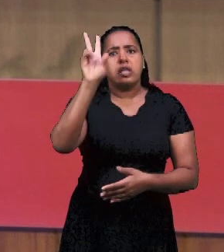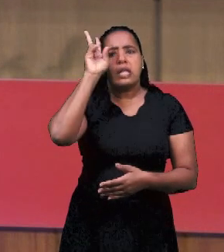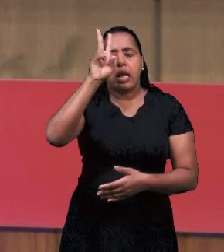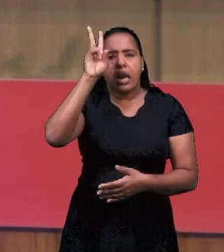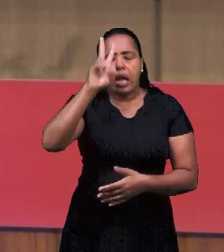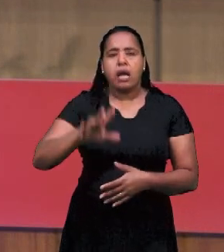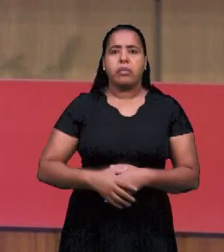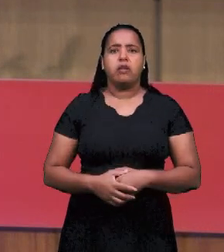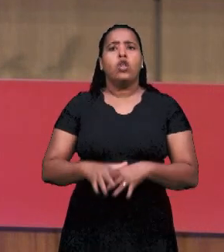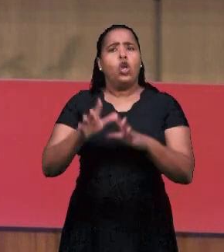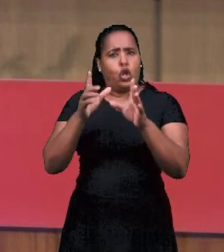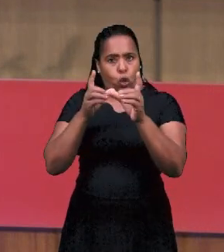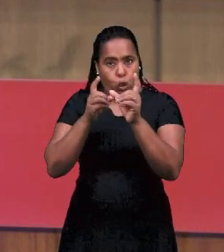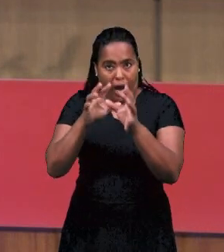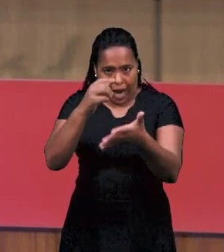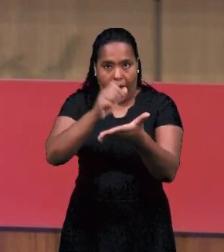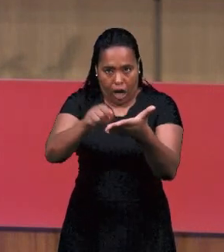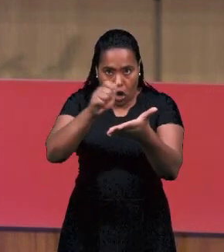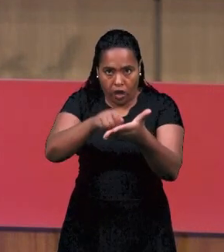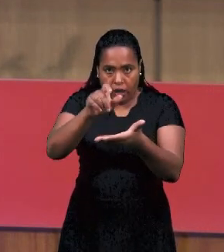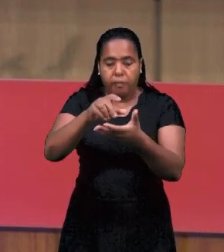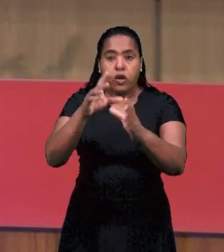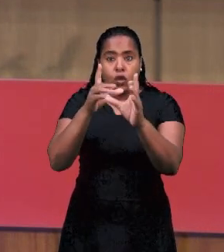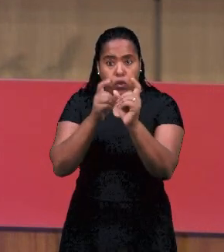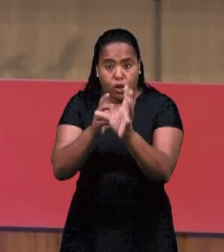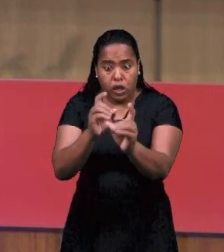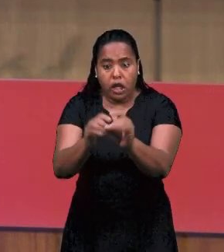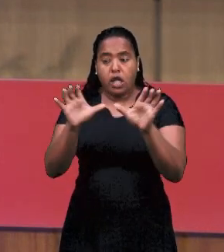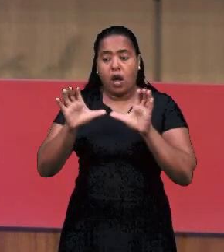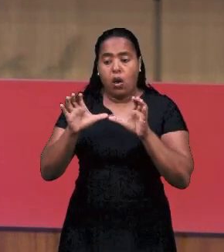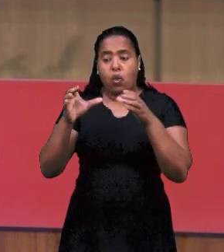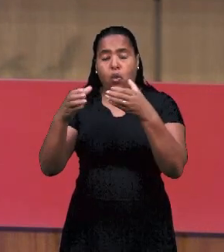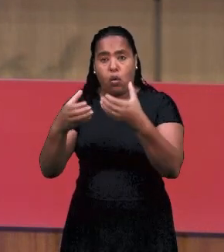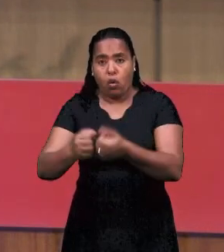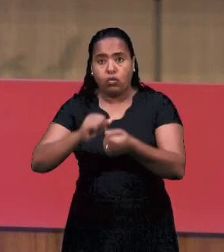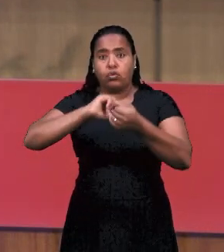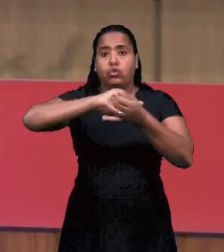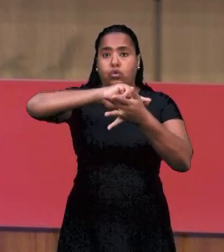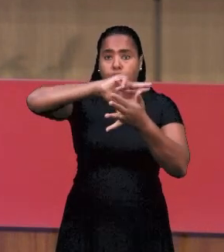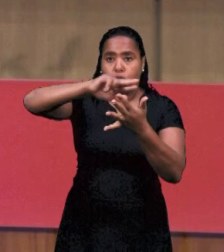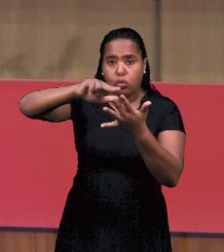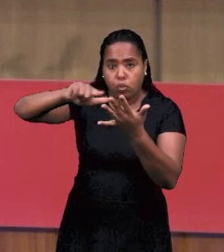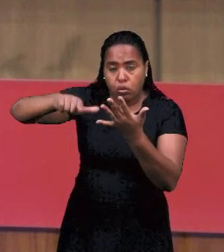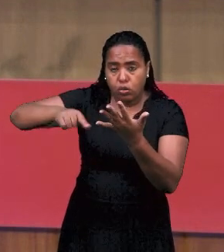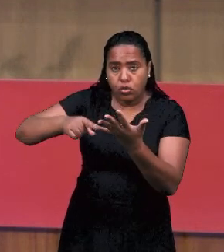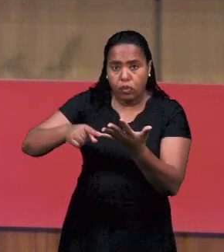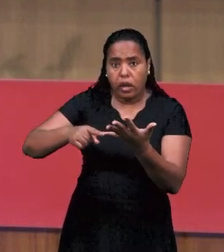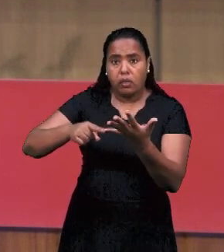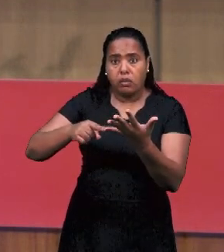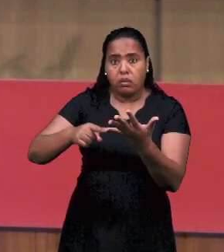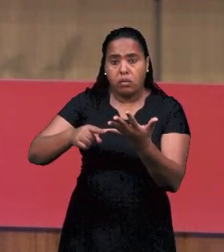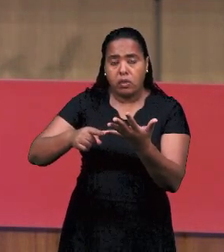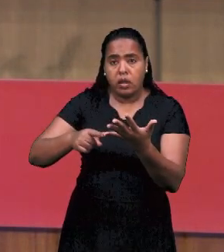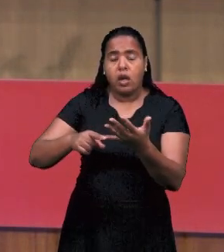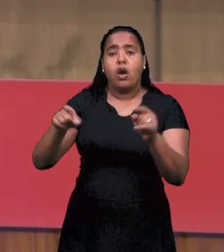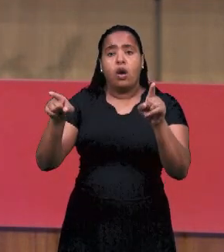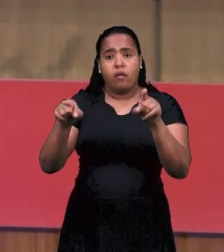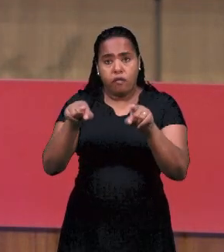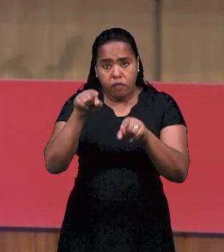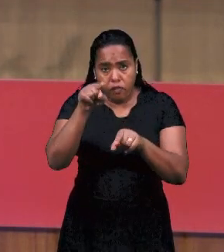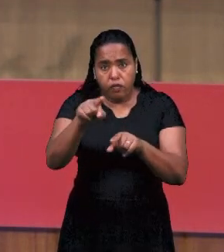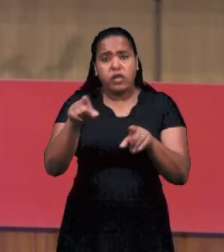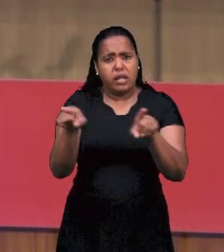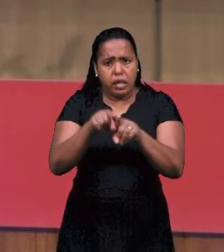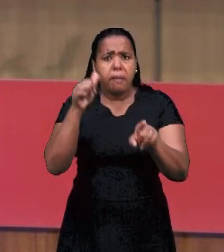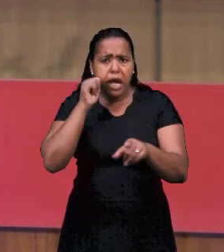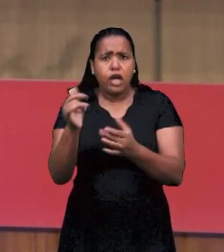завтра вы будете пастором. И вы будете вспоминать. Доктрина. Она. Это состав элементов.